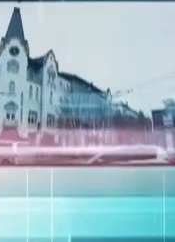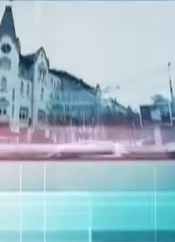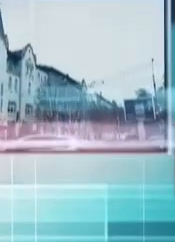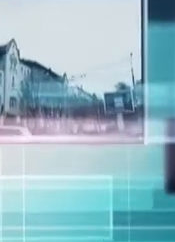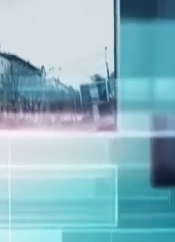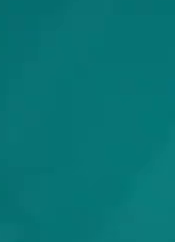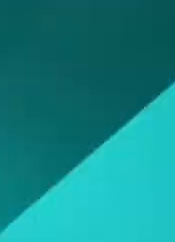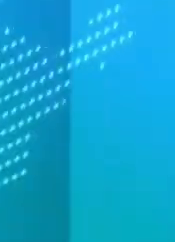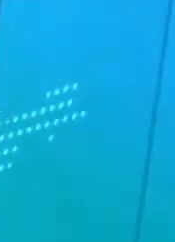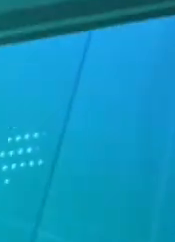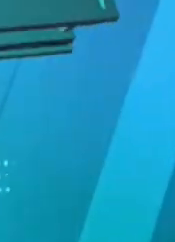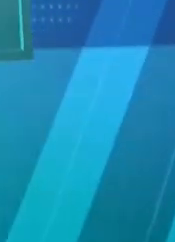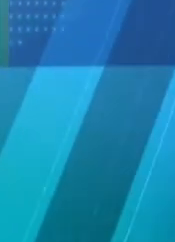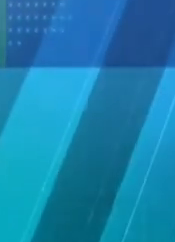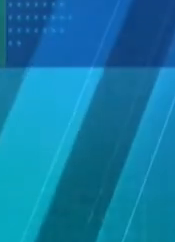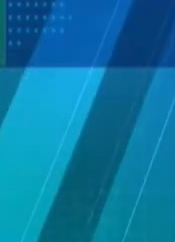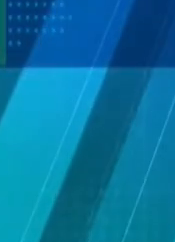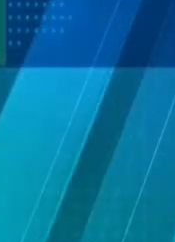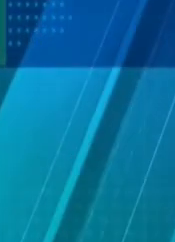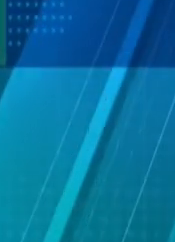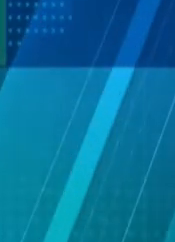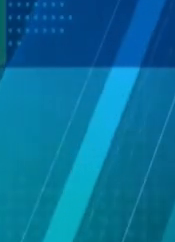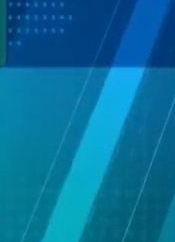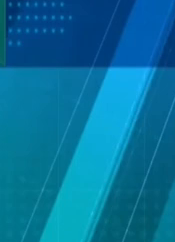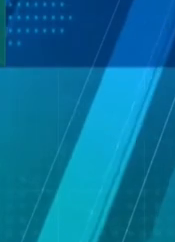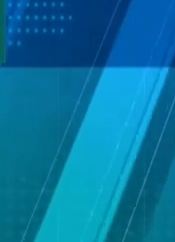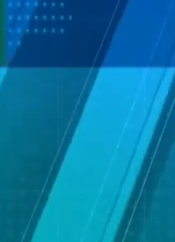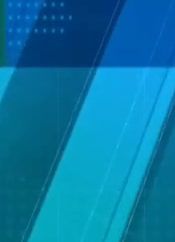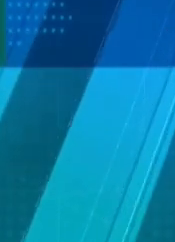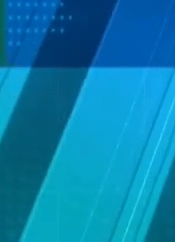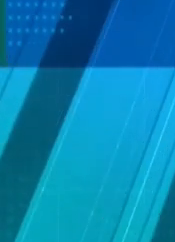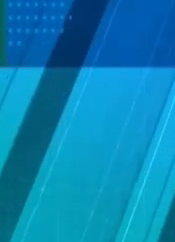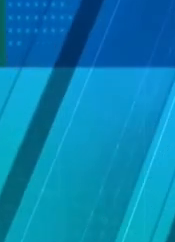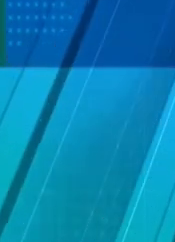перегляд! за перегляд!